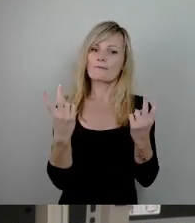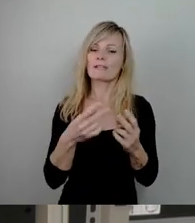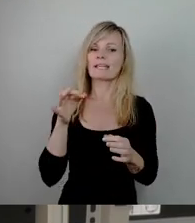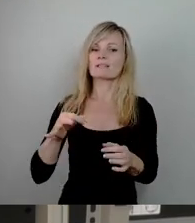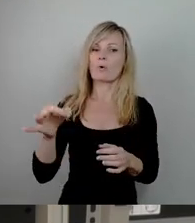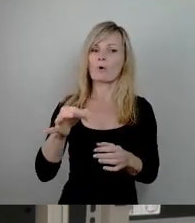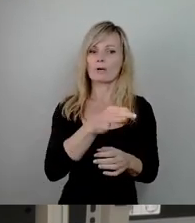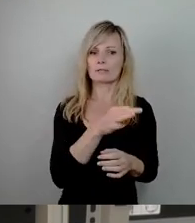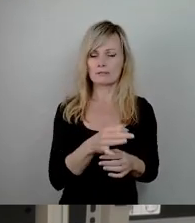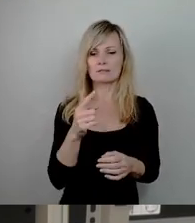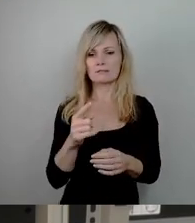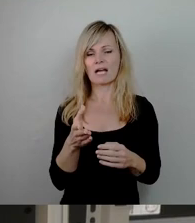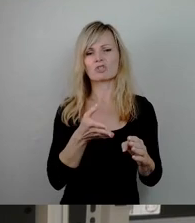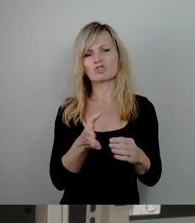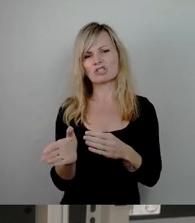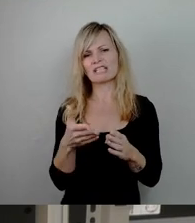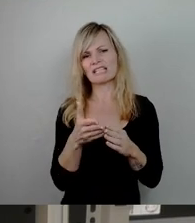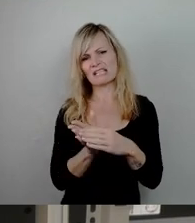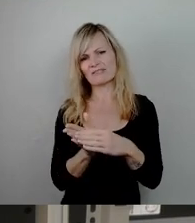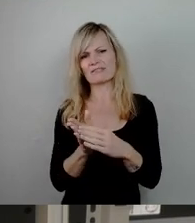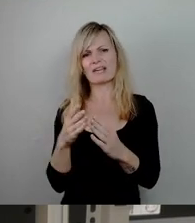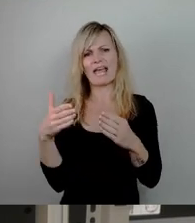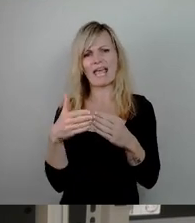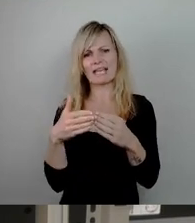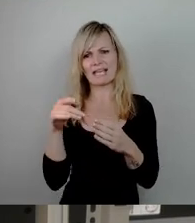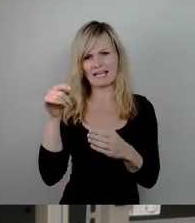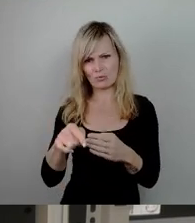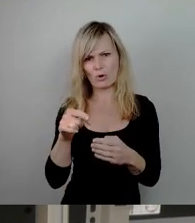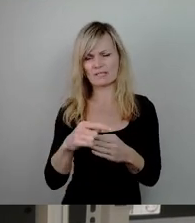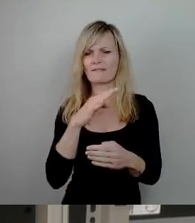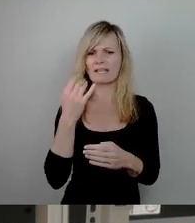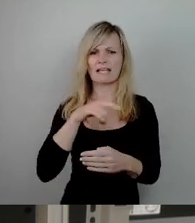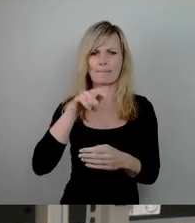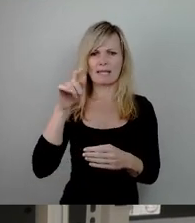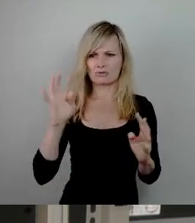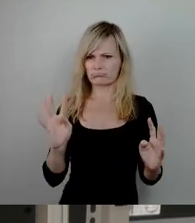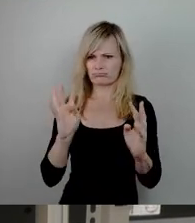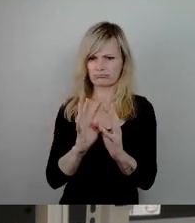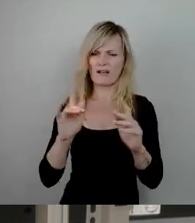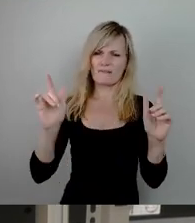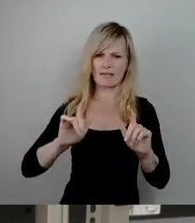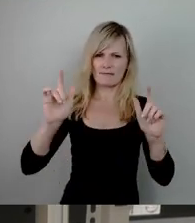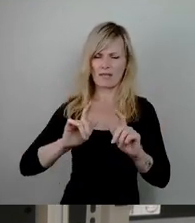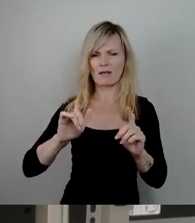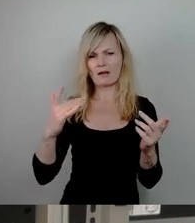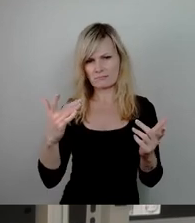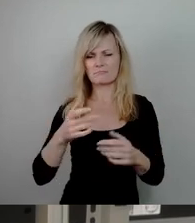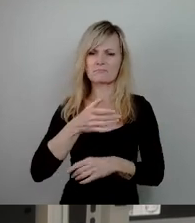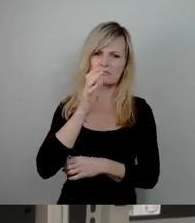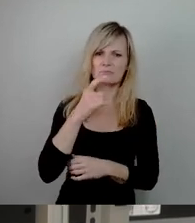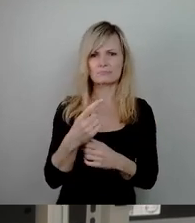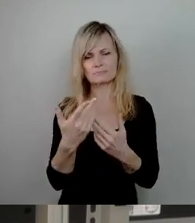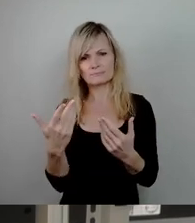schiefen Ecke, wo sich viele Menschen ansammelten und gefeiert haben. Auch darauf